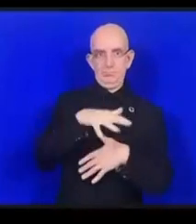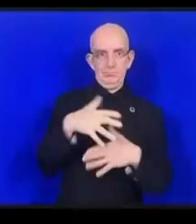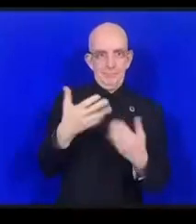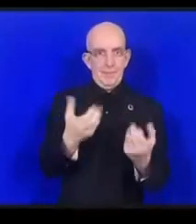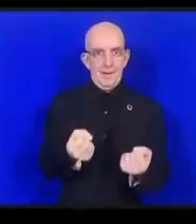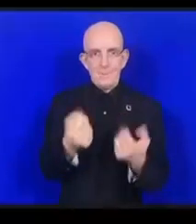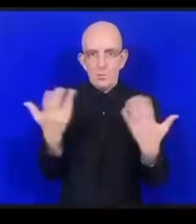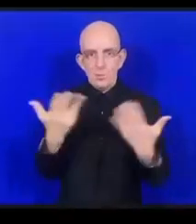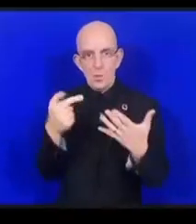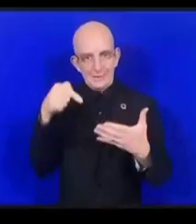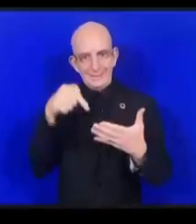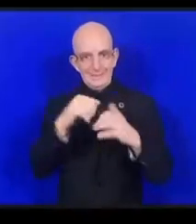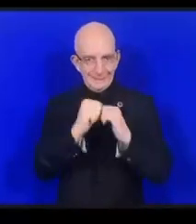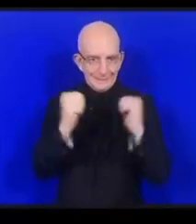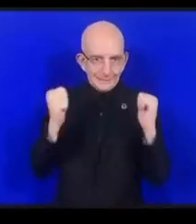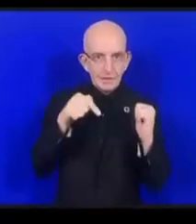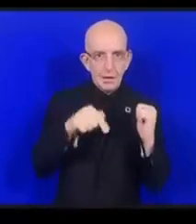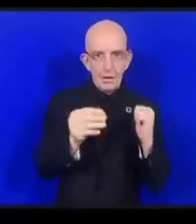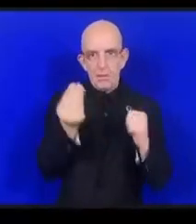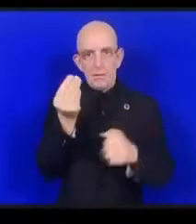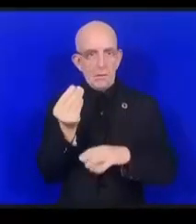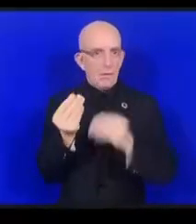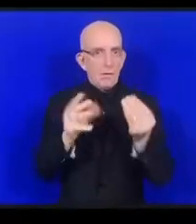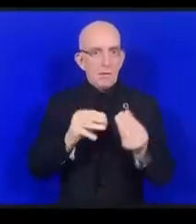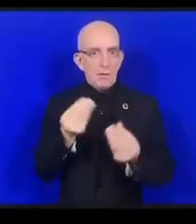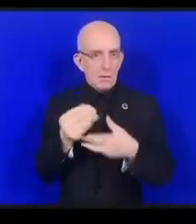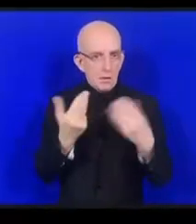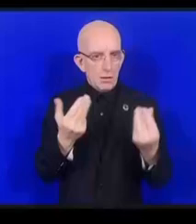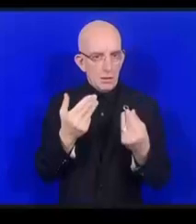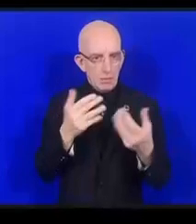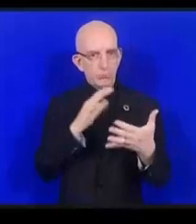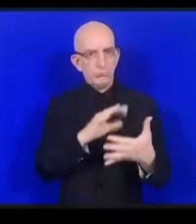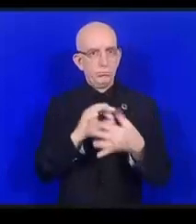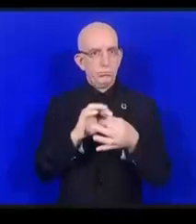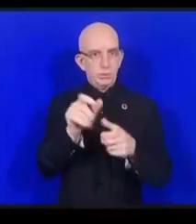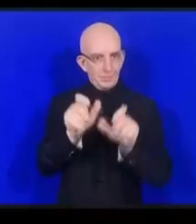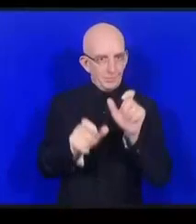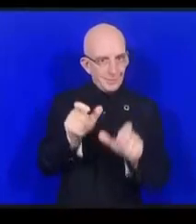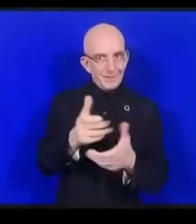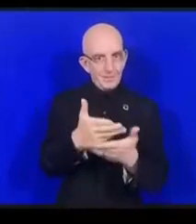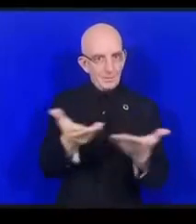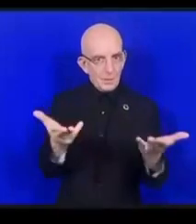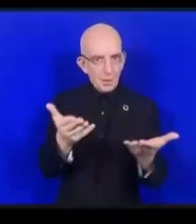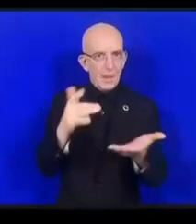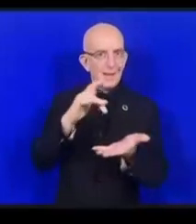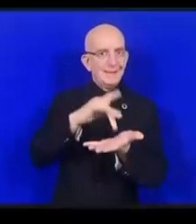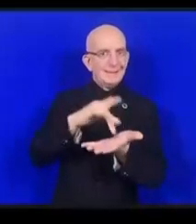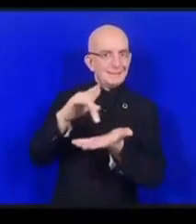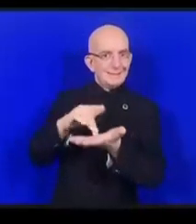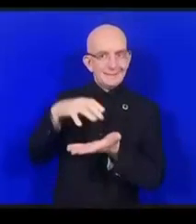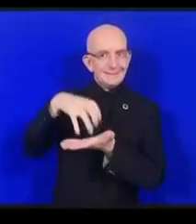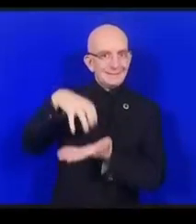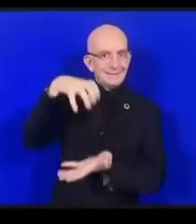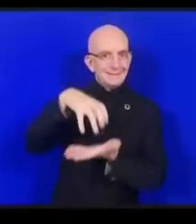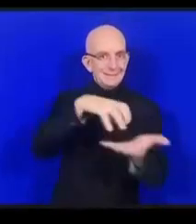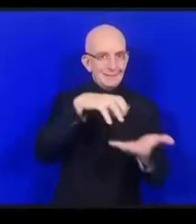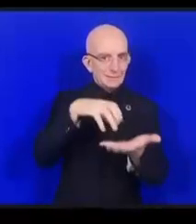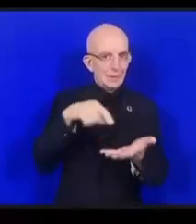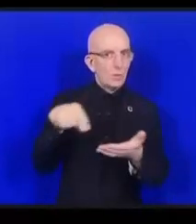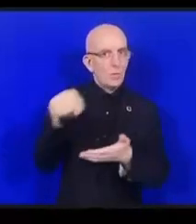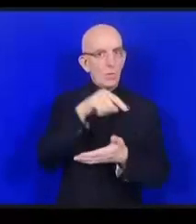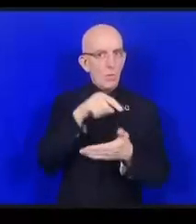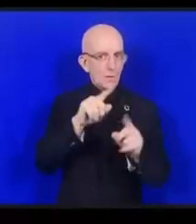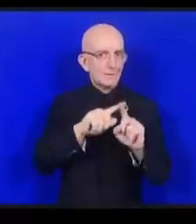est-ce que l'on peut faire en sorte que ces objets soient soumis à une bonne maintenance pour qu'ils ne